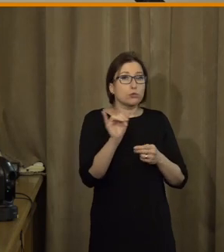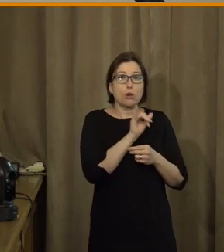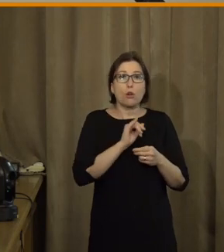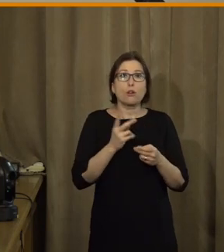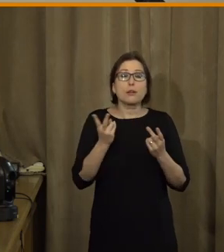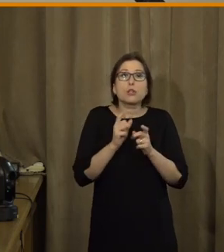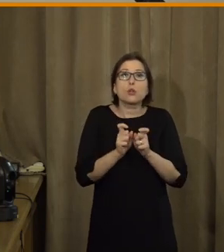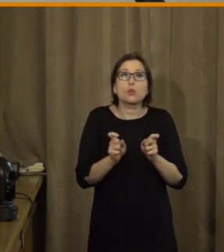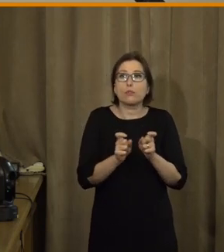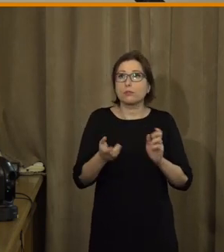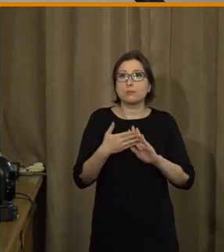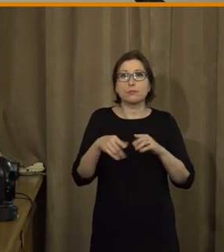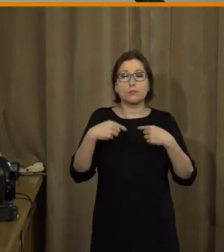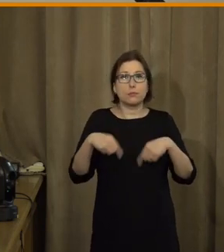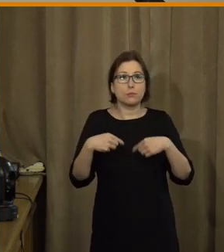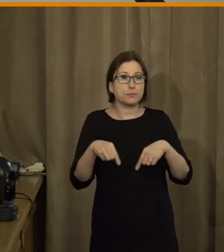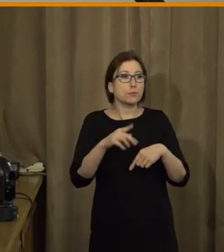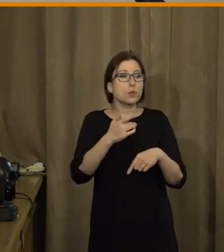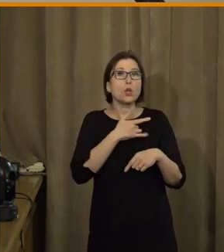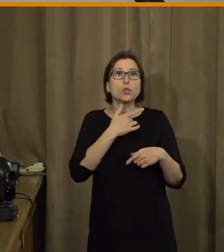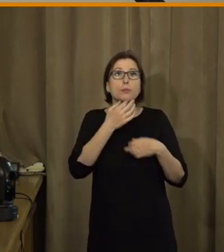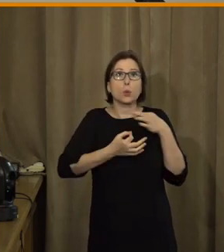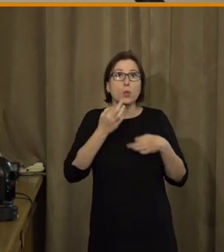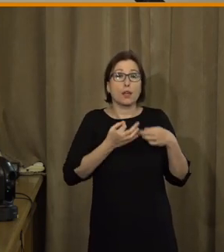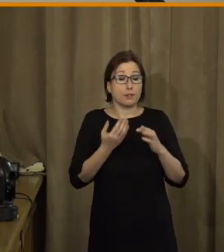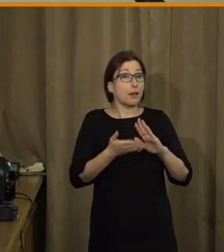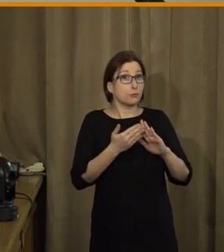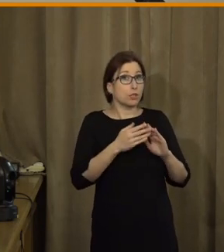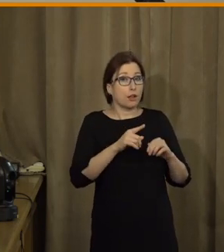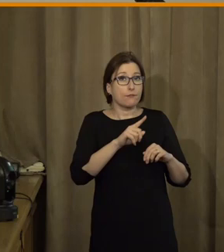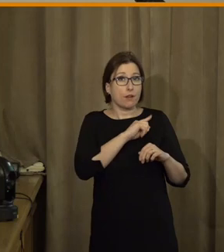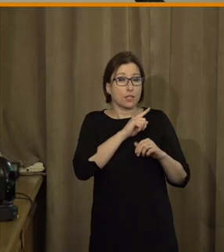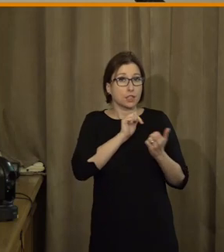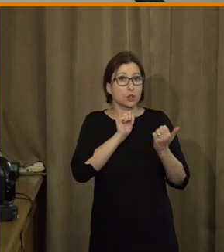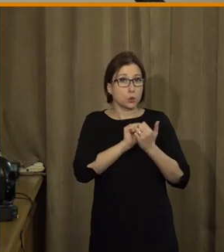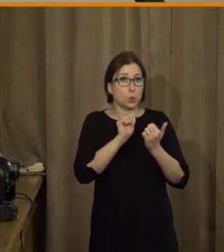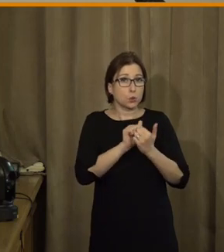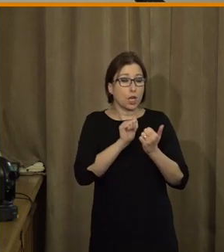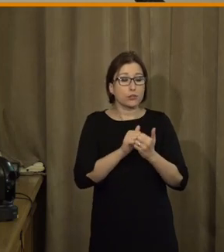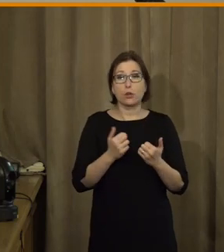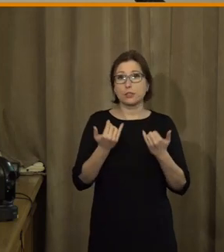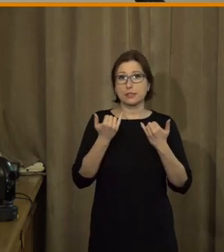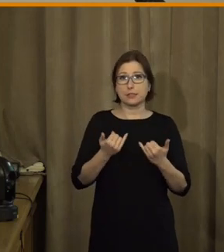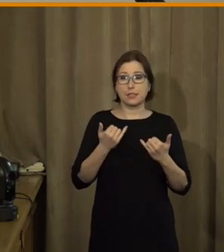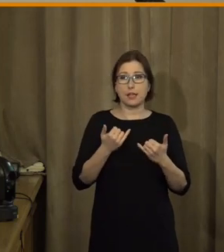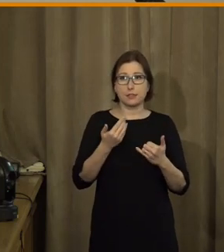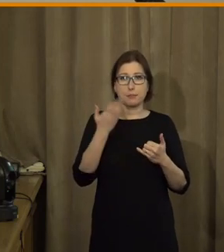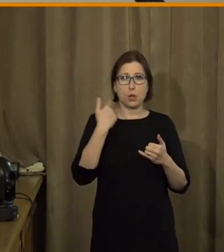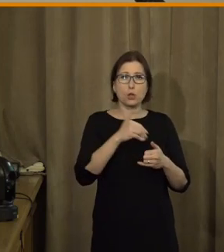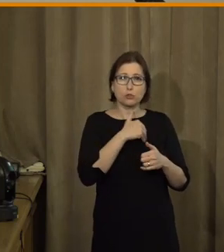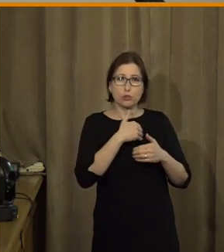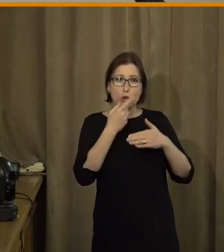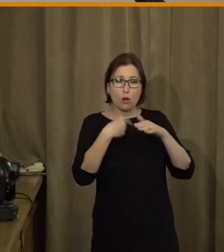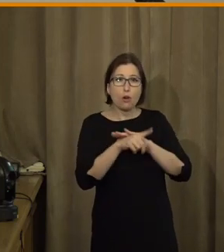nějakého třeba důvodu, že se bojíte o svoje osobní údaje. Já můžu uvít ze své zkušenosti, teď jsme u dětí ve